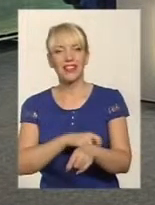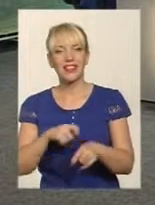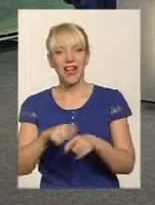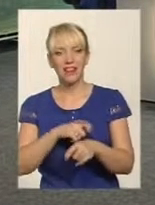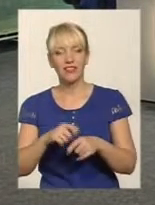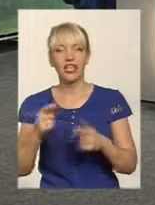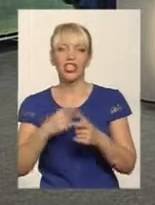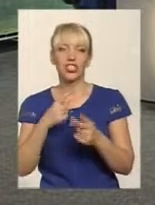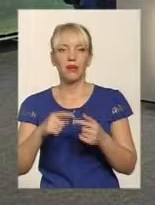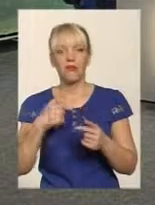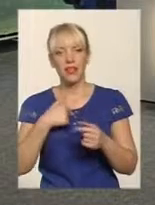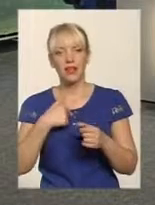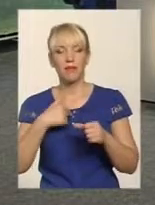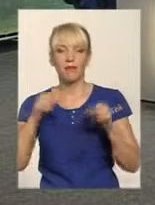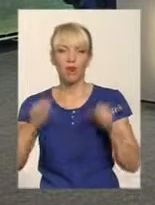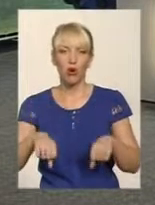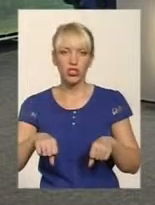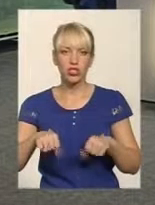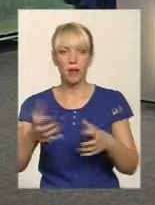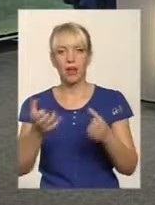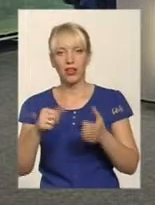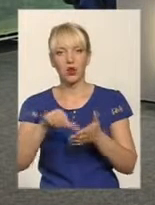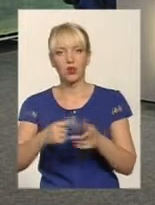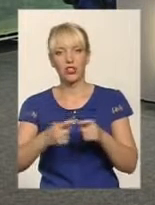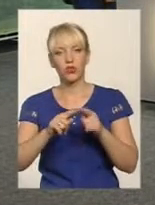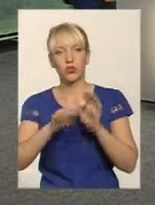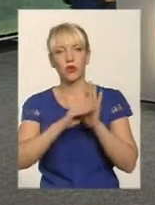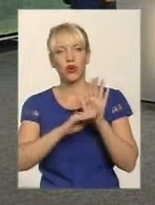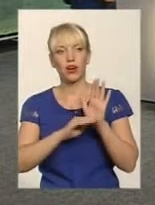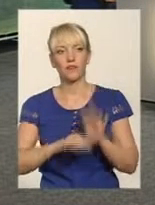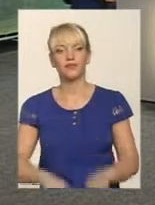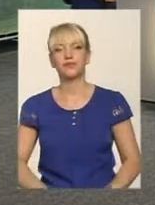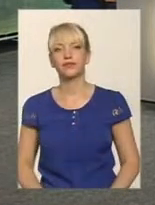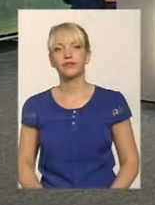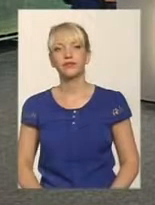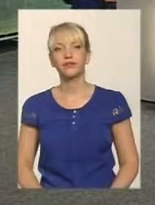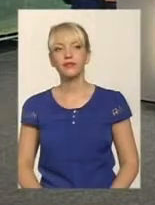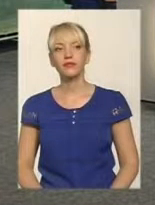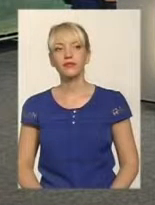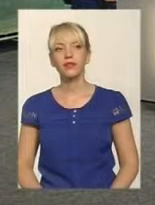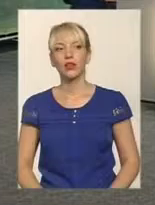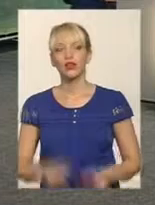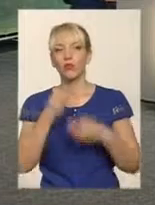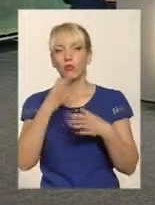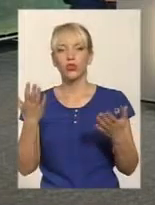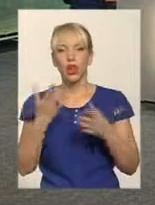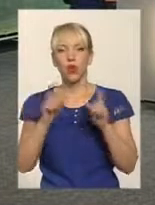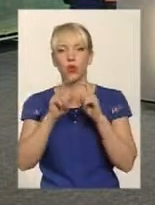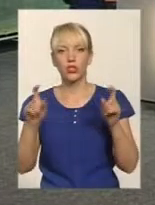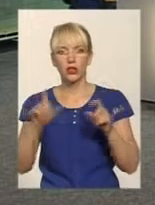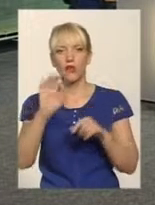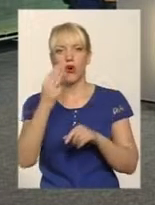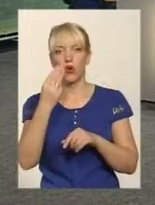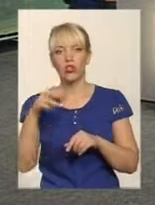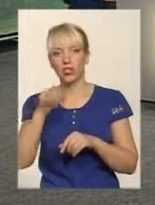і чи я можу брати участь у цій програмі. Дякую вам. Почоку установую ще одного банку,